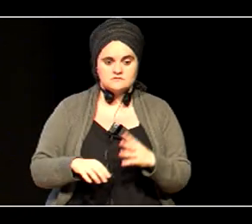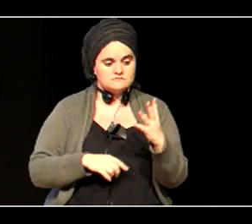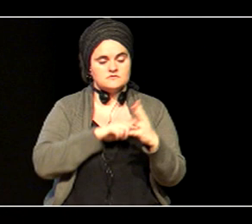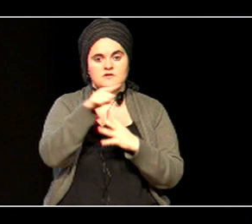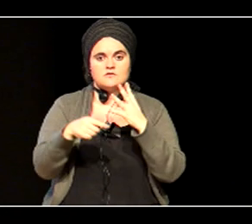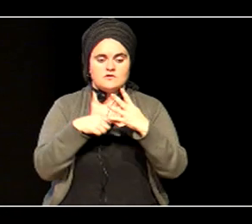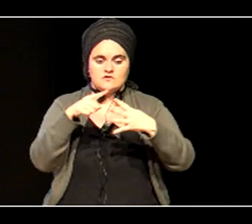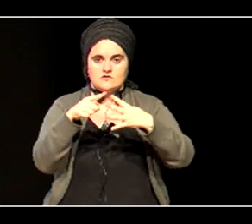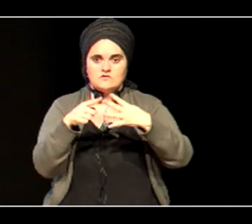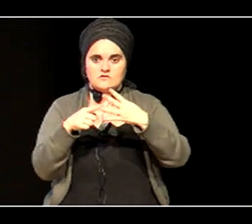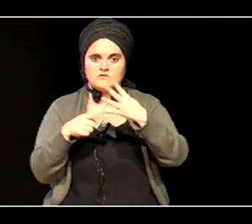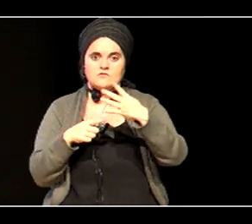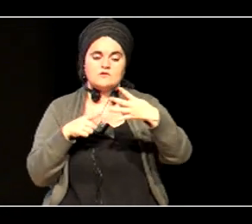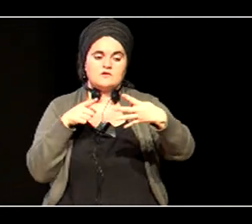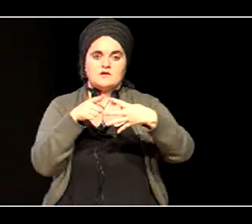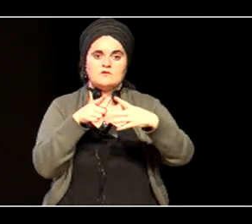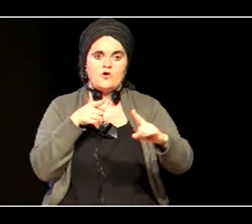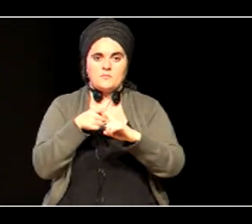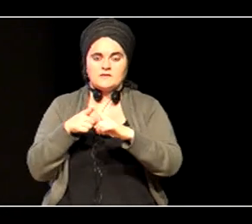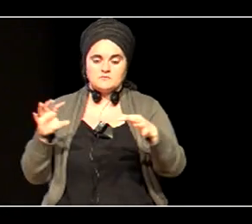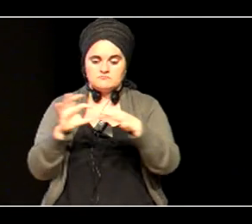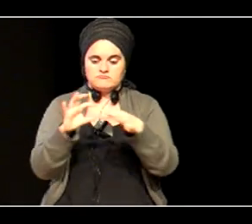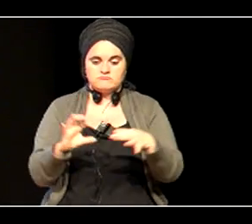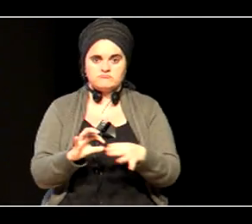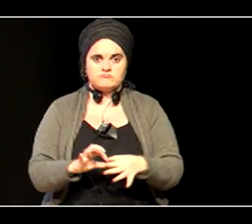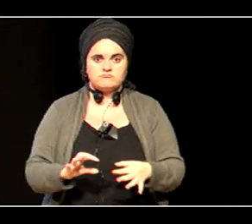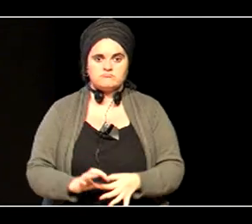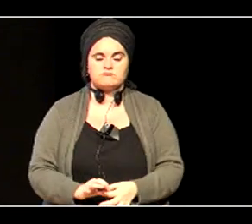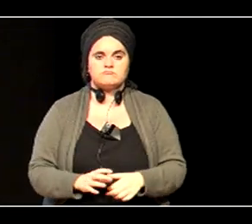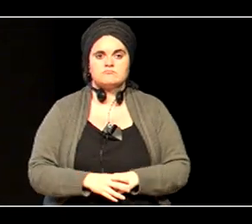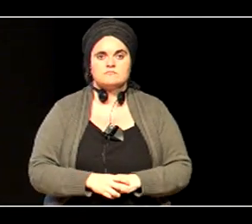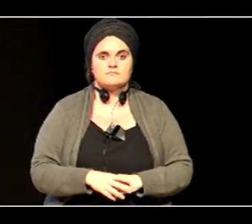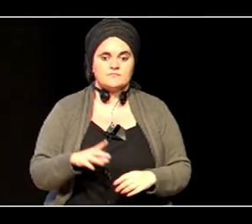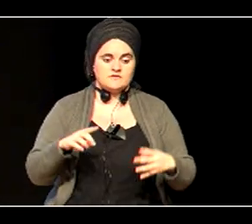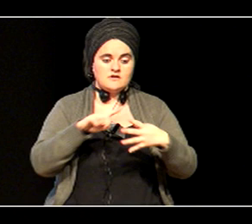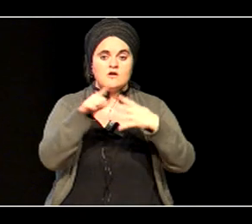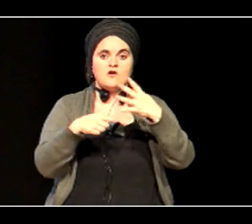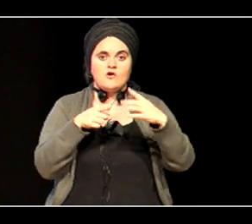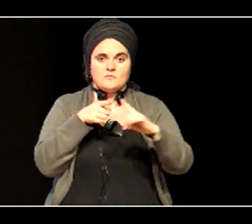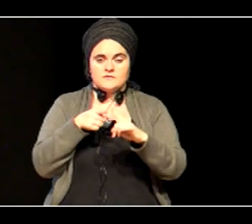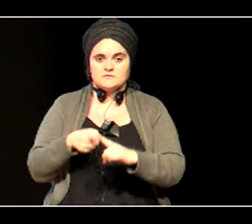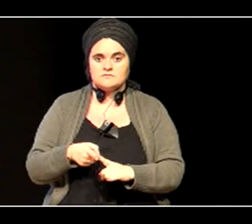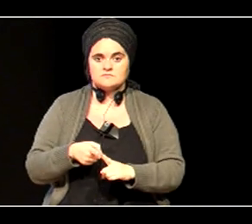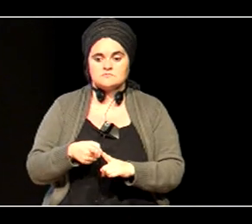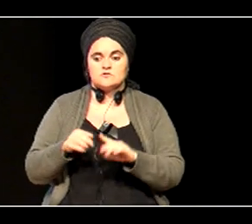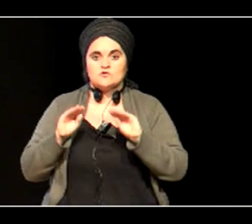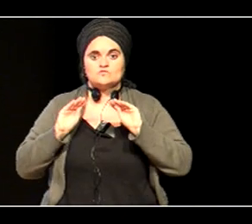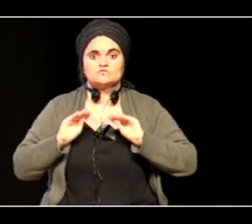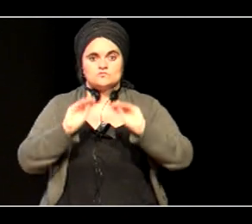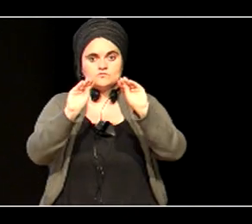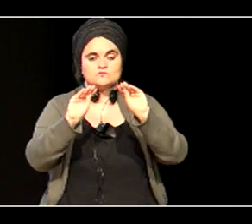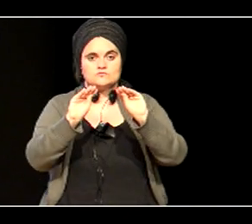bakoitzari, elburu bat dagokio. Eta eraberean, elburu horri, berariazko elburu batzuk,